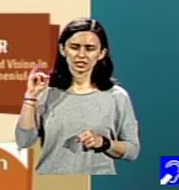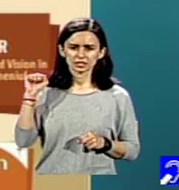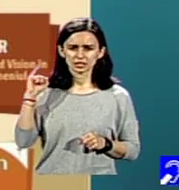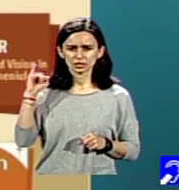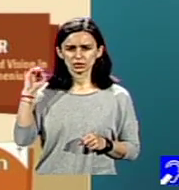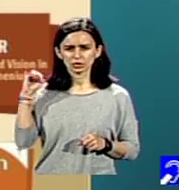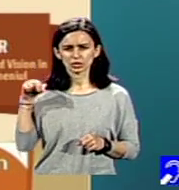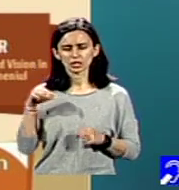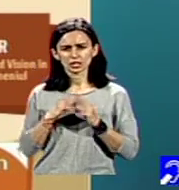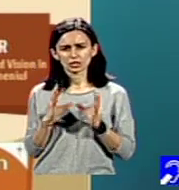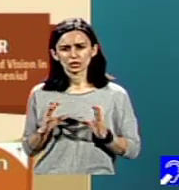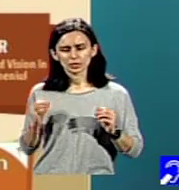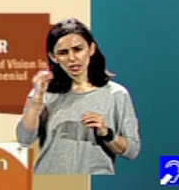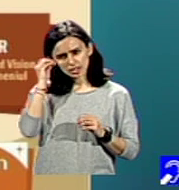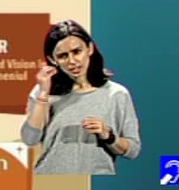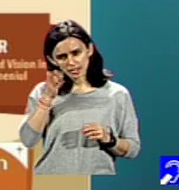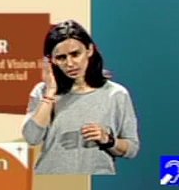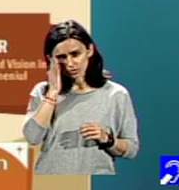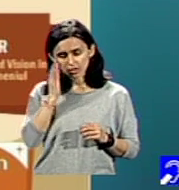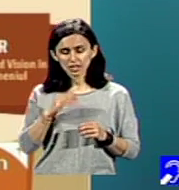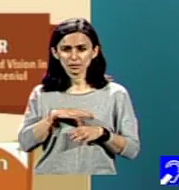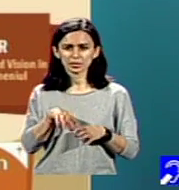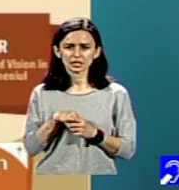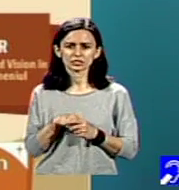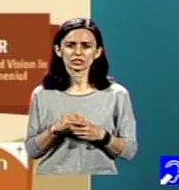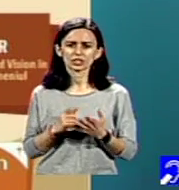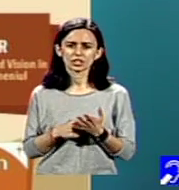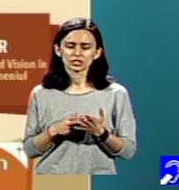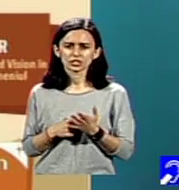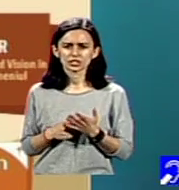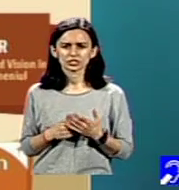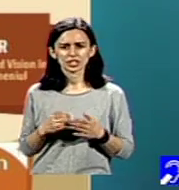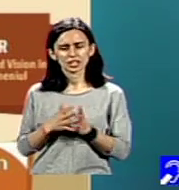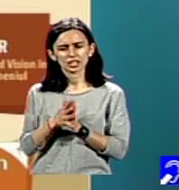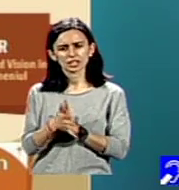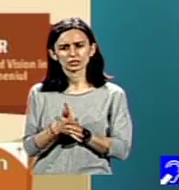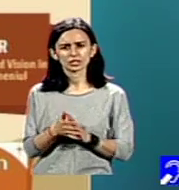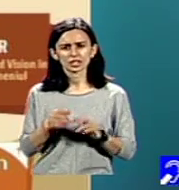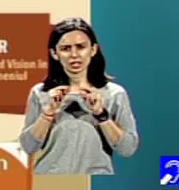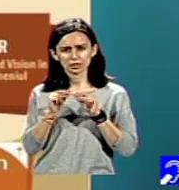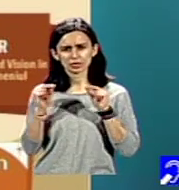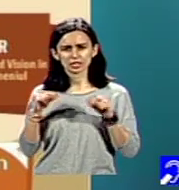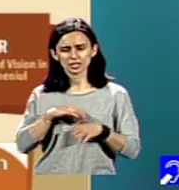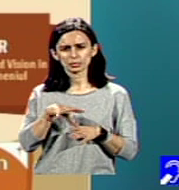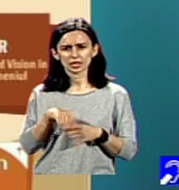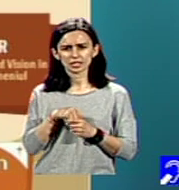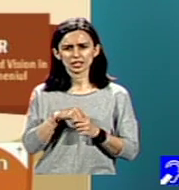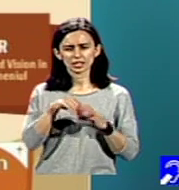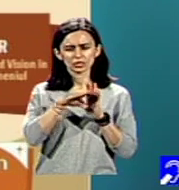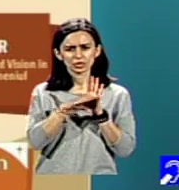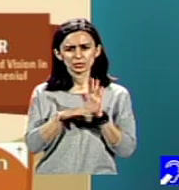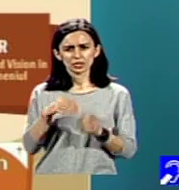căiat școala părinților și face apel la includerea educației parentale într-un program